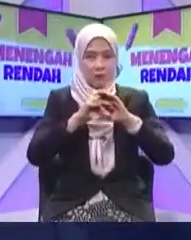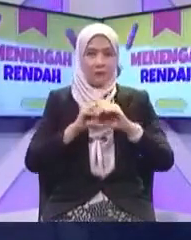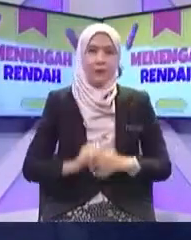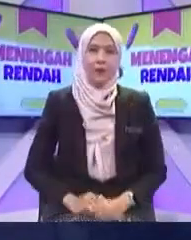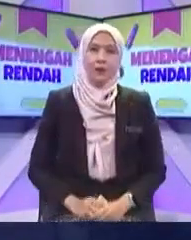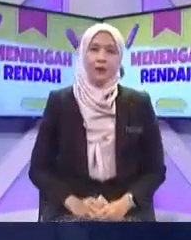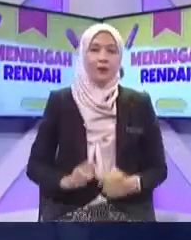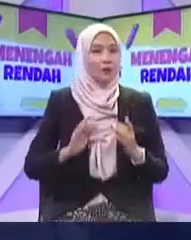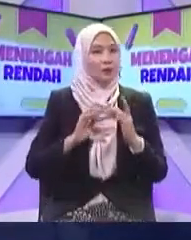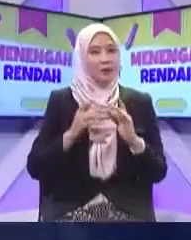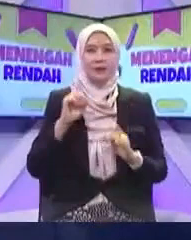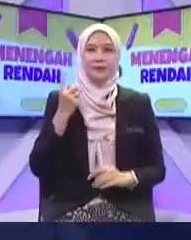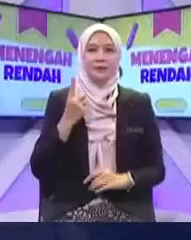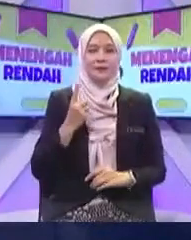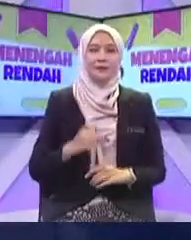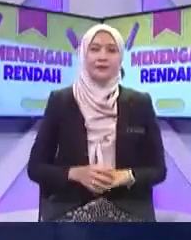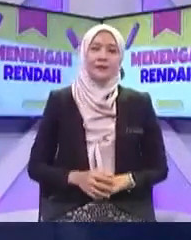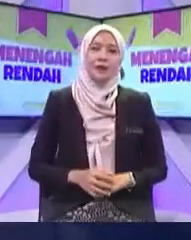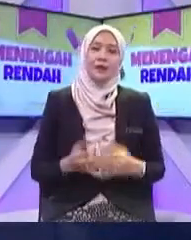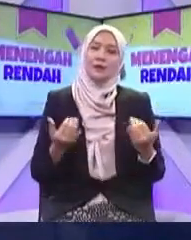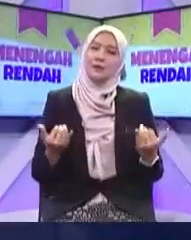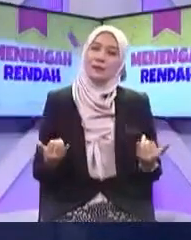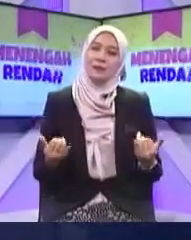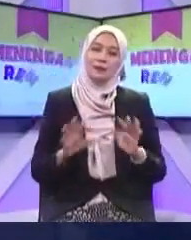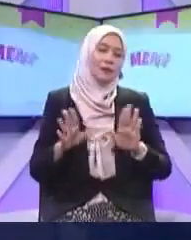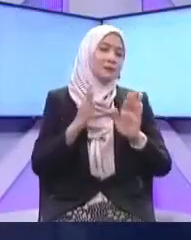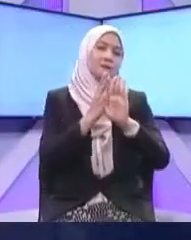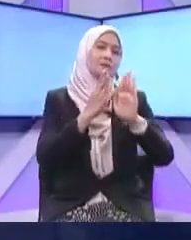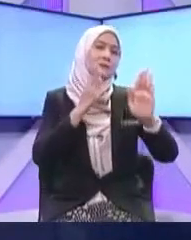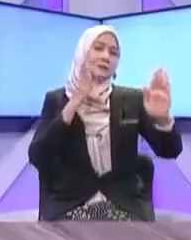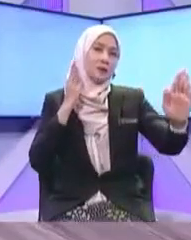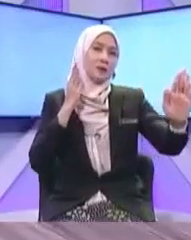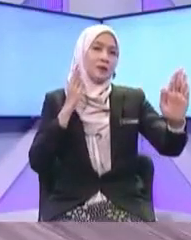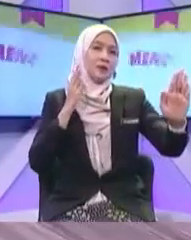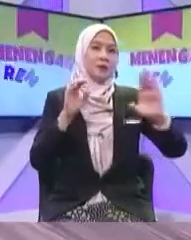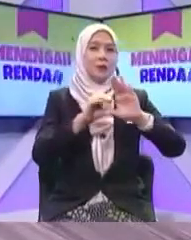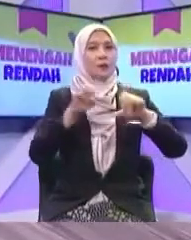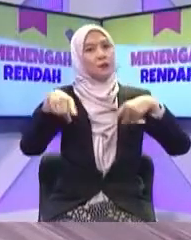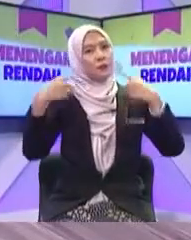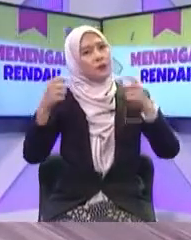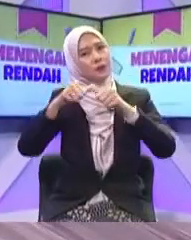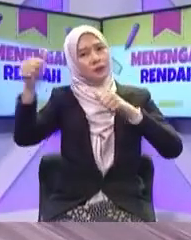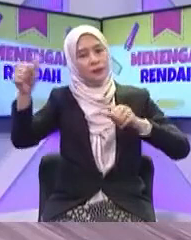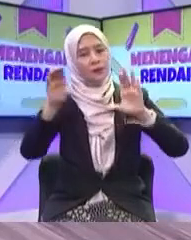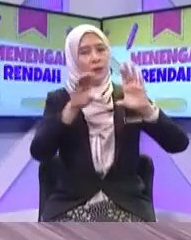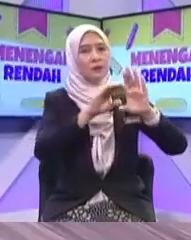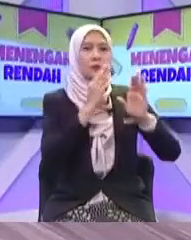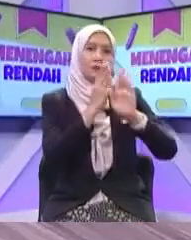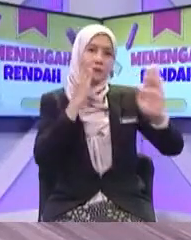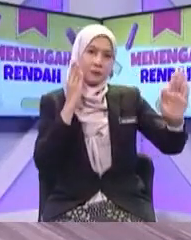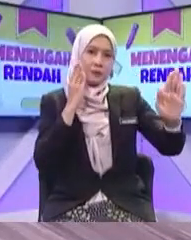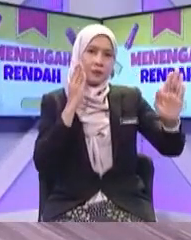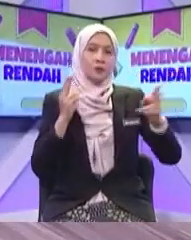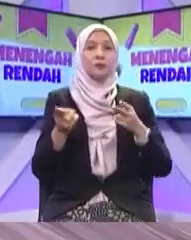disebabkan Adanya alat telekomunikasi Kita tak perlu lagi Beratur di bank Kesan yang paling Paling efektif lah Kesan yang paling